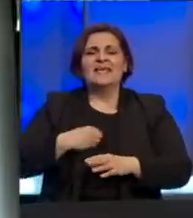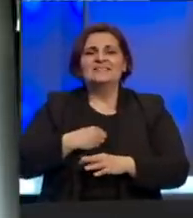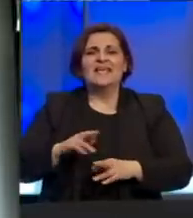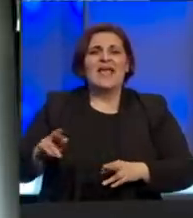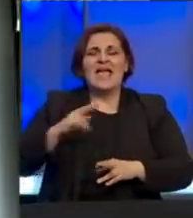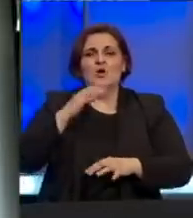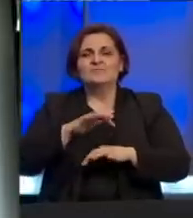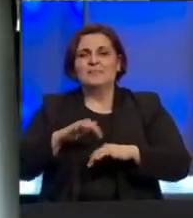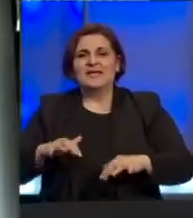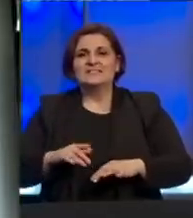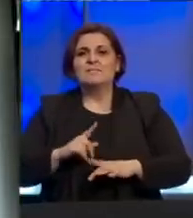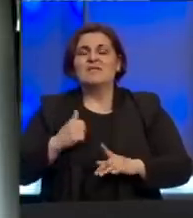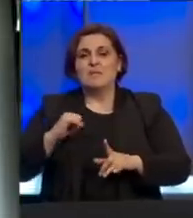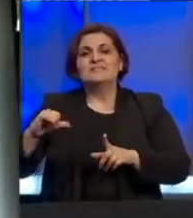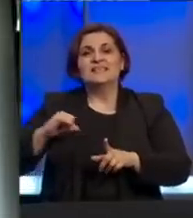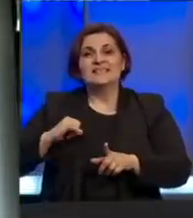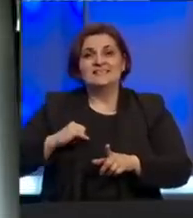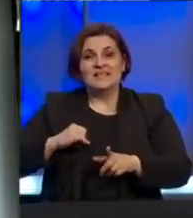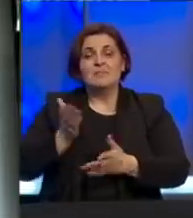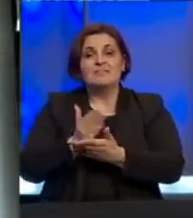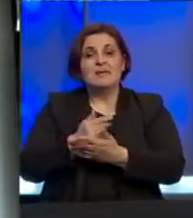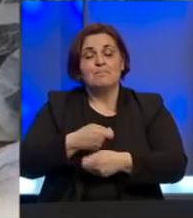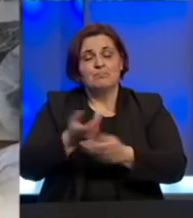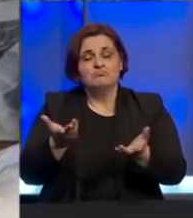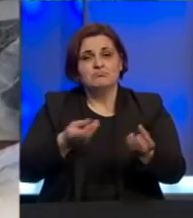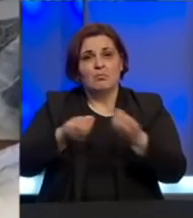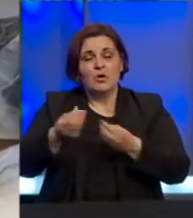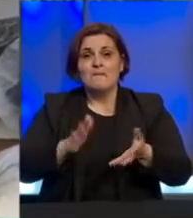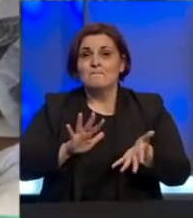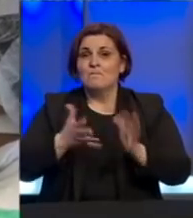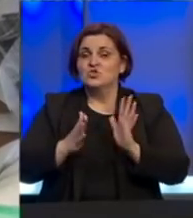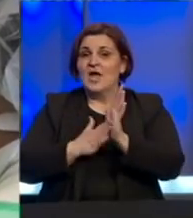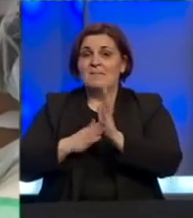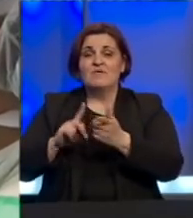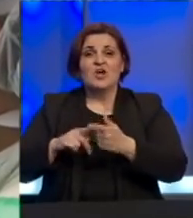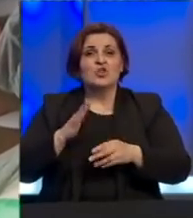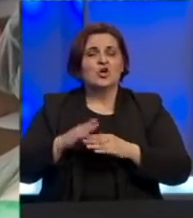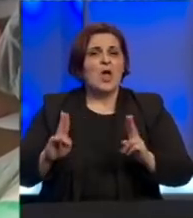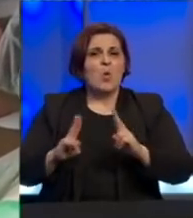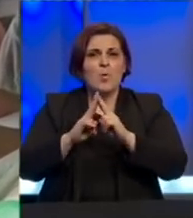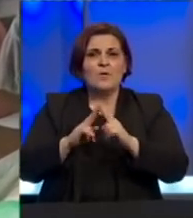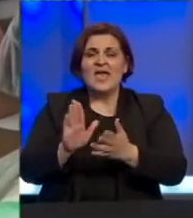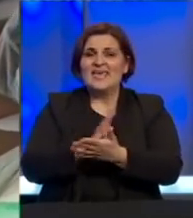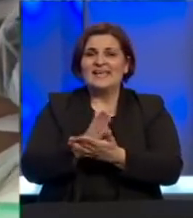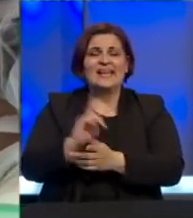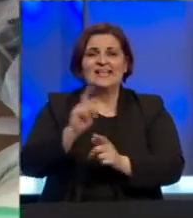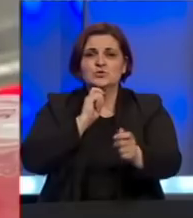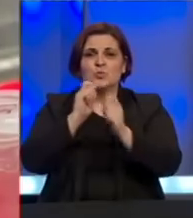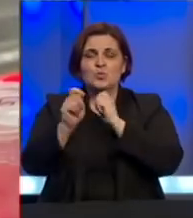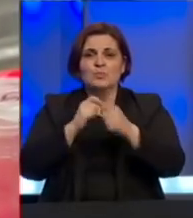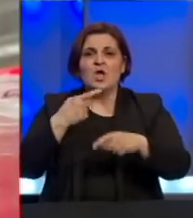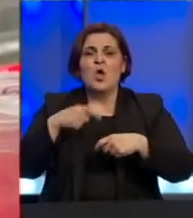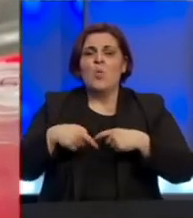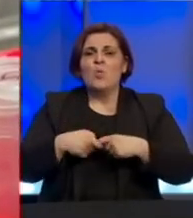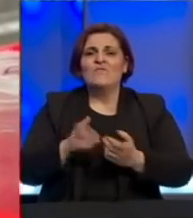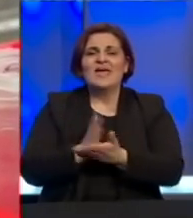ekonomskim krizama i veoma smo zainteresovani da ih podijelimo. Možda MMF nije do kraja upoznat jer se entiteti nisu dogovorili u vezi sa